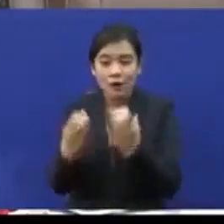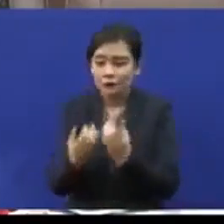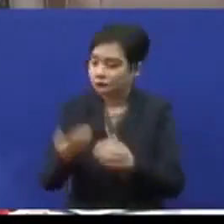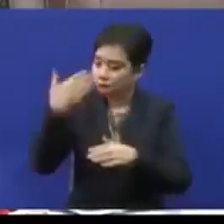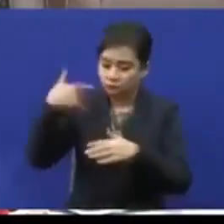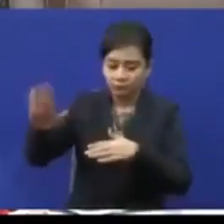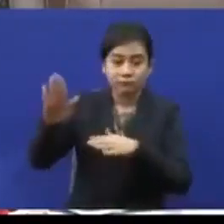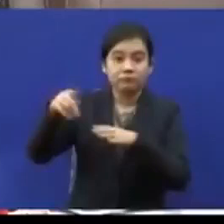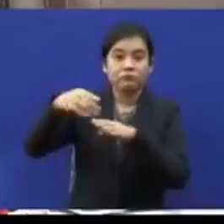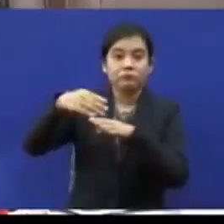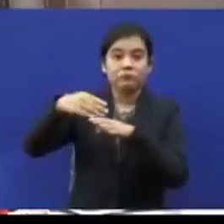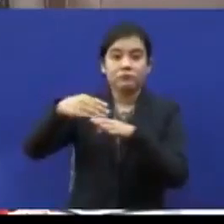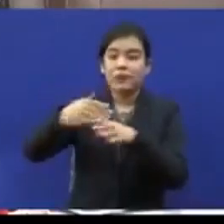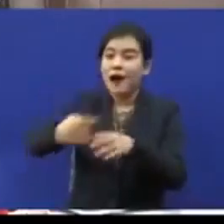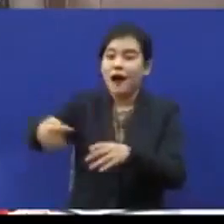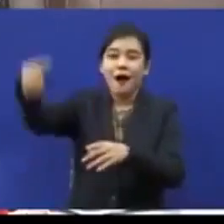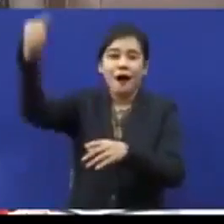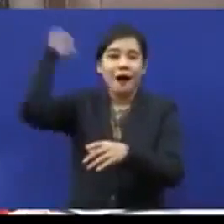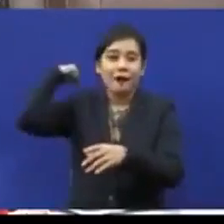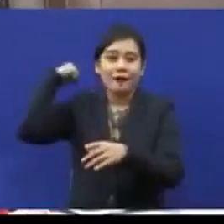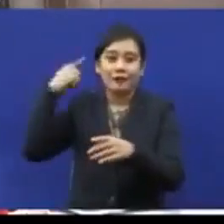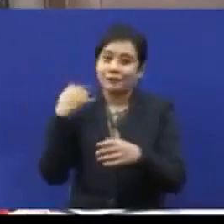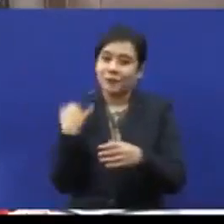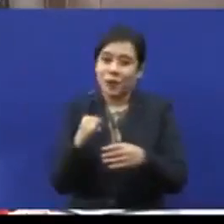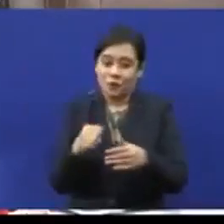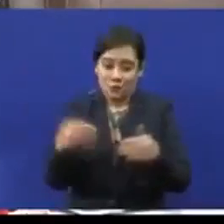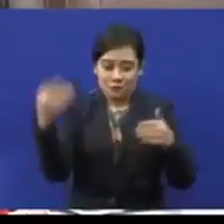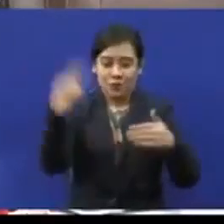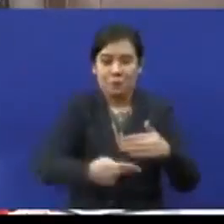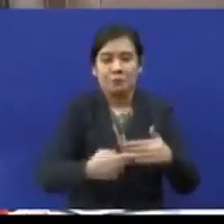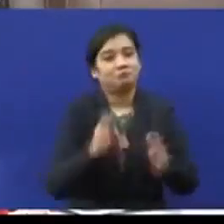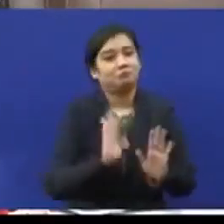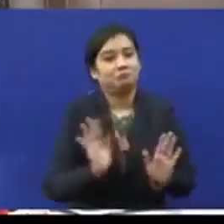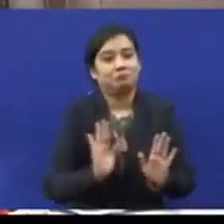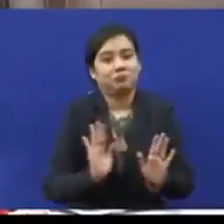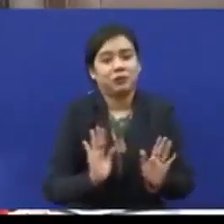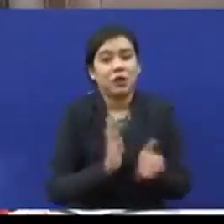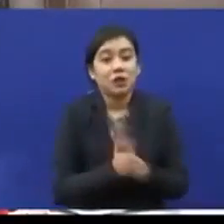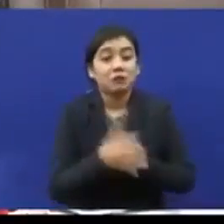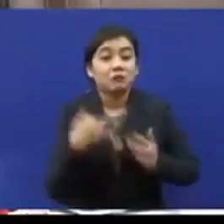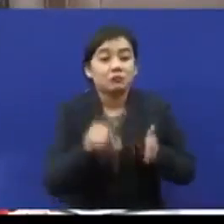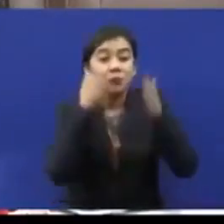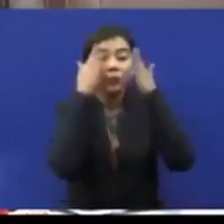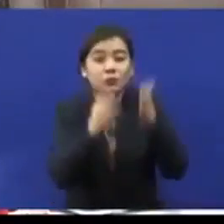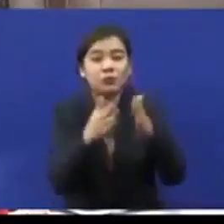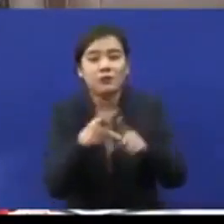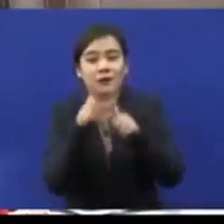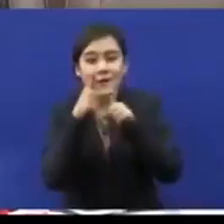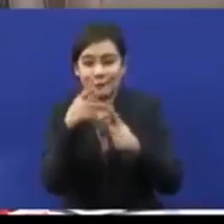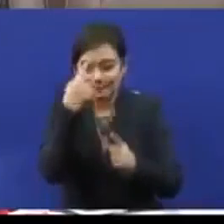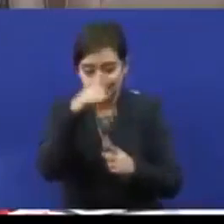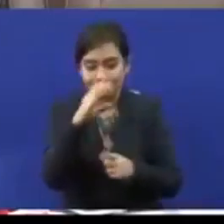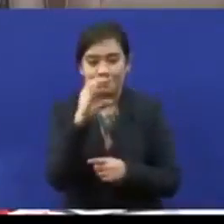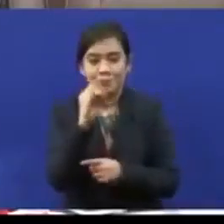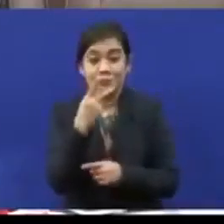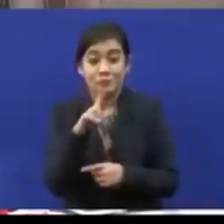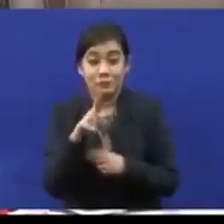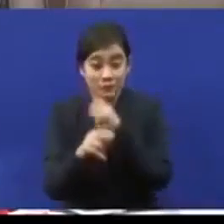Daniel ke belakang. Tak boleh memberi tumpuan yang khas untuk orang ok ini.